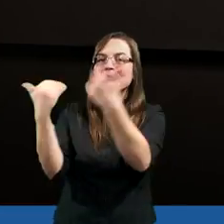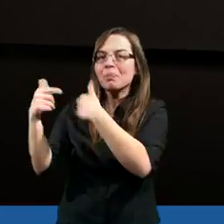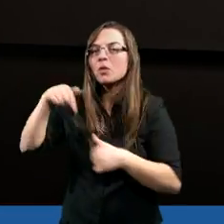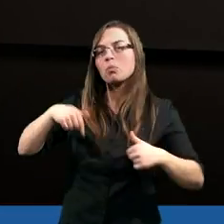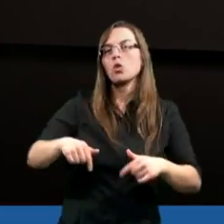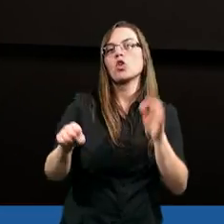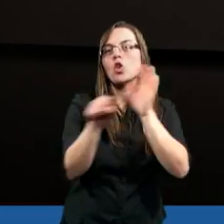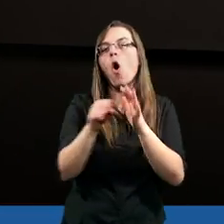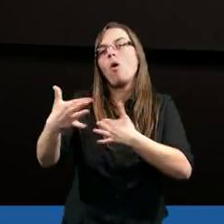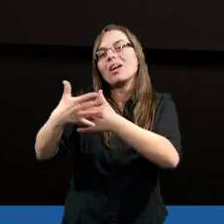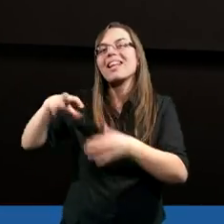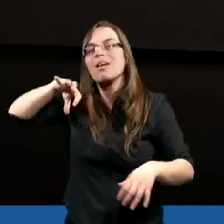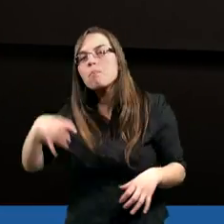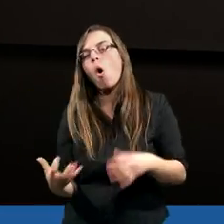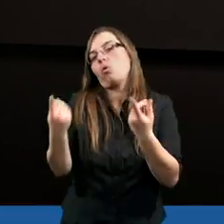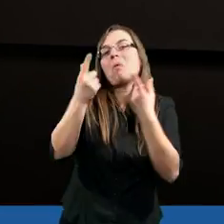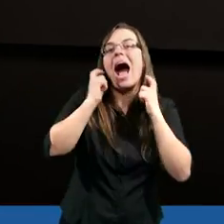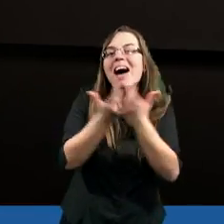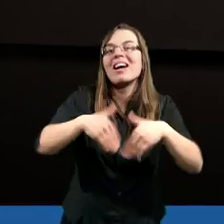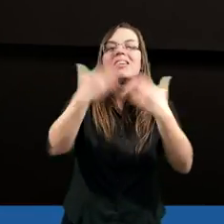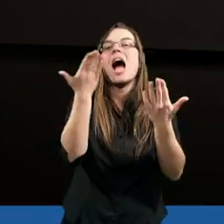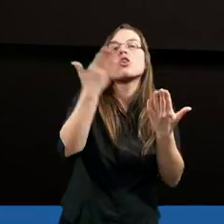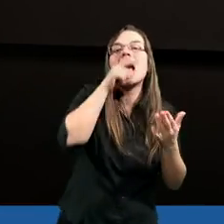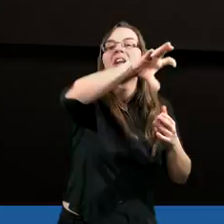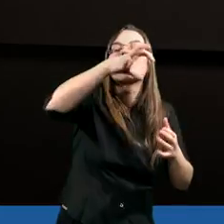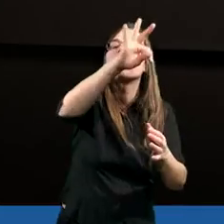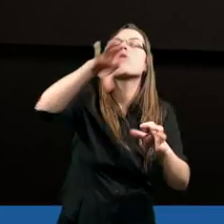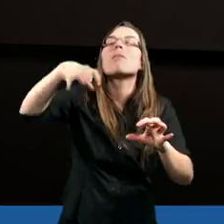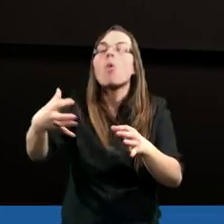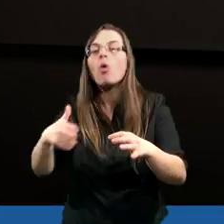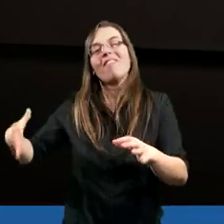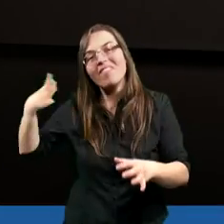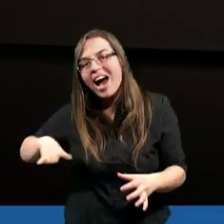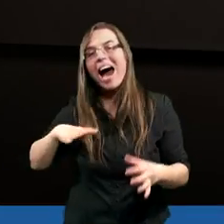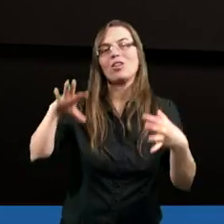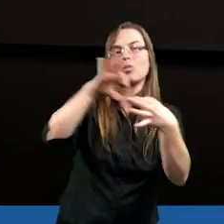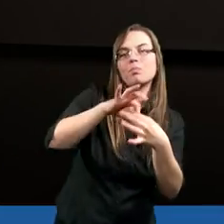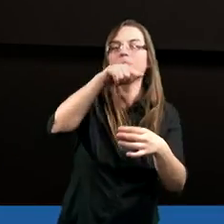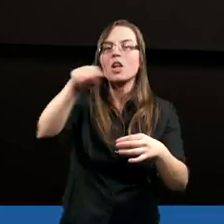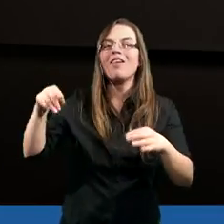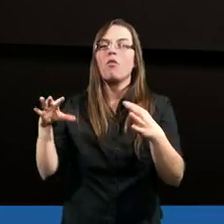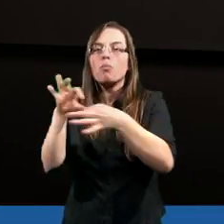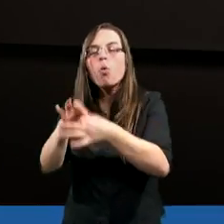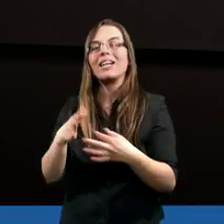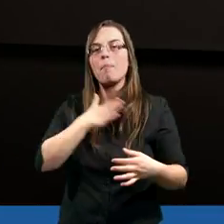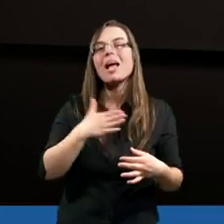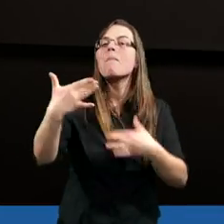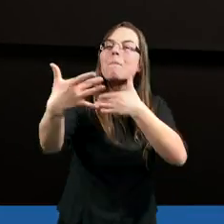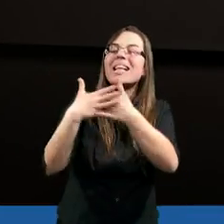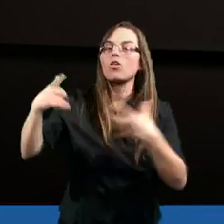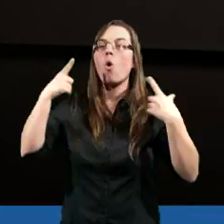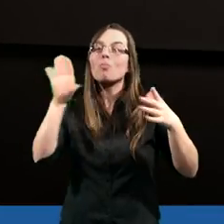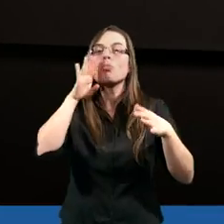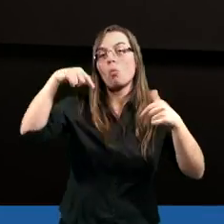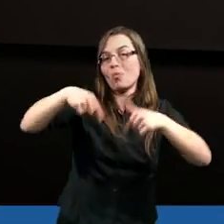Przyjdźcie do najbliższego zbóru adwentystycznego na Szkołę Sobotnią. Naprawdę warto być razem i warto w takiej